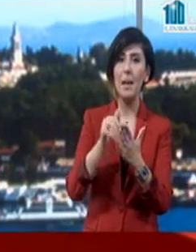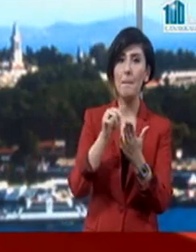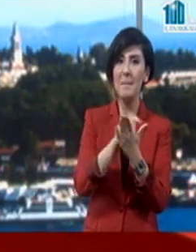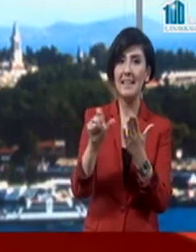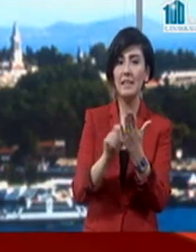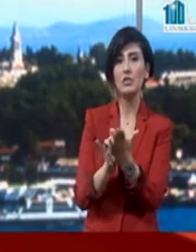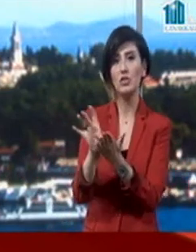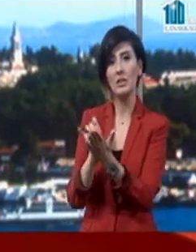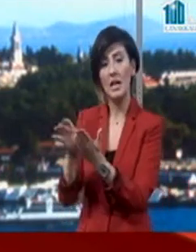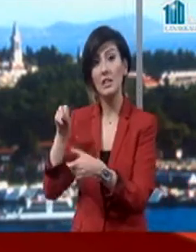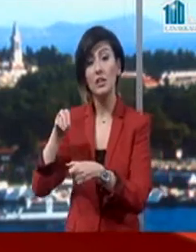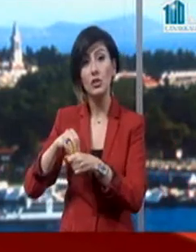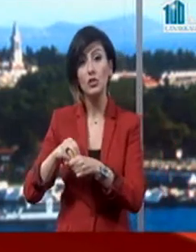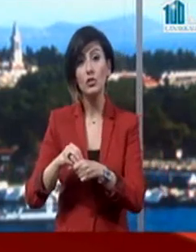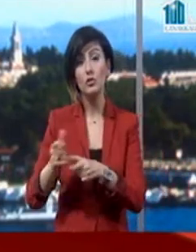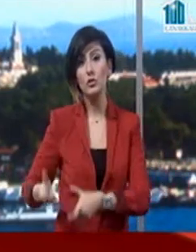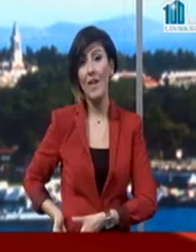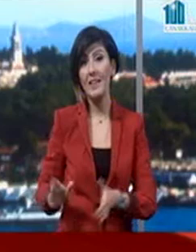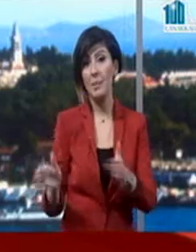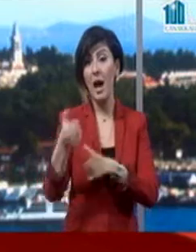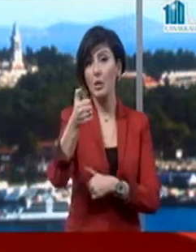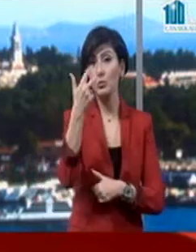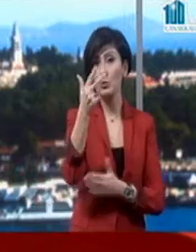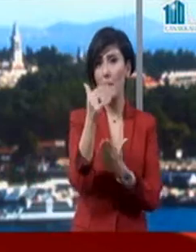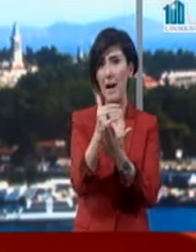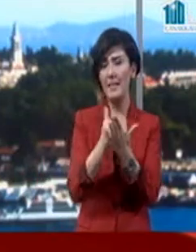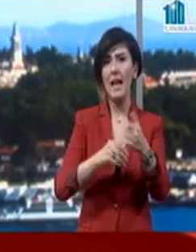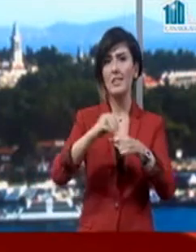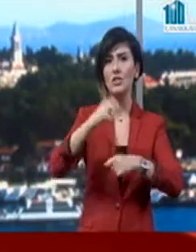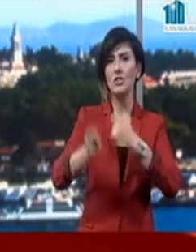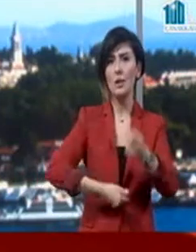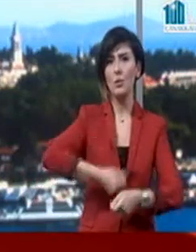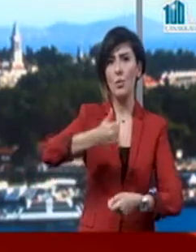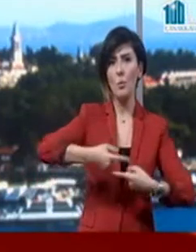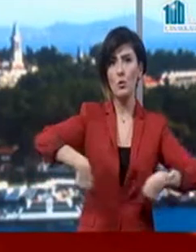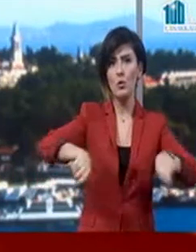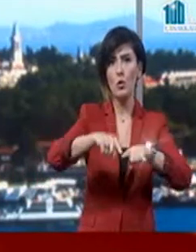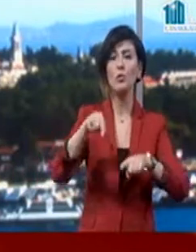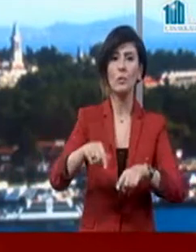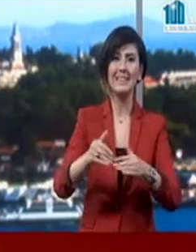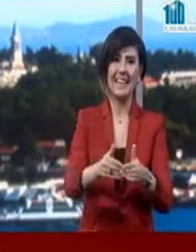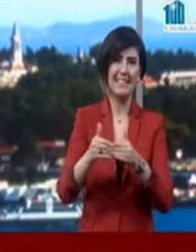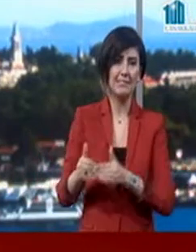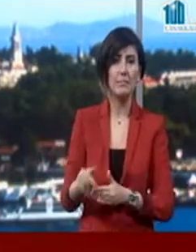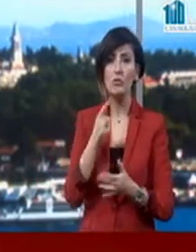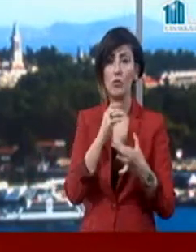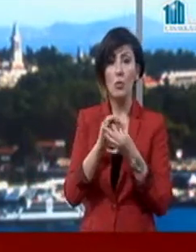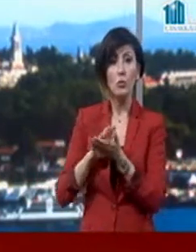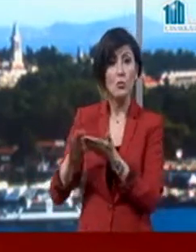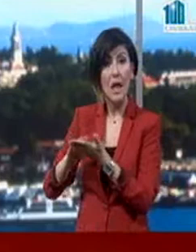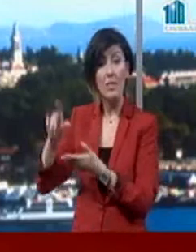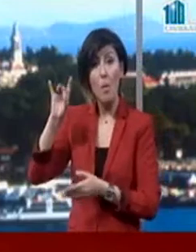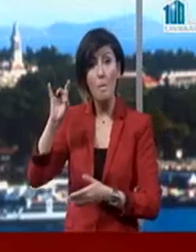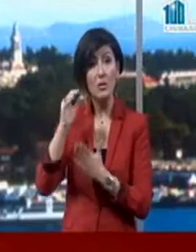çıkarttı. İç güvenlik paketinin 63 maddesi İçişleri Komisyonu'na geri çekilmişti. Söz konusu düzenlemenin